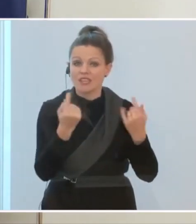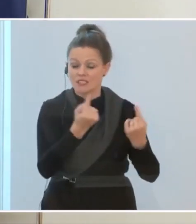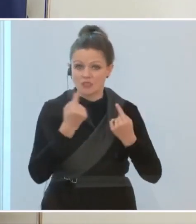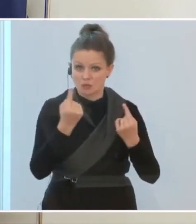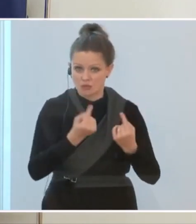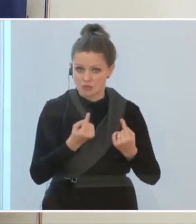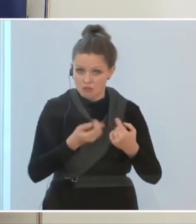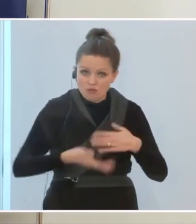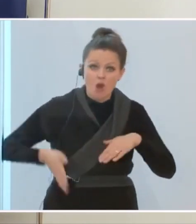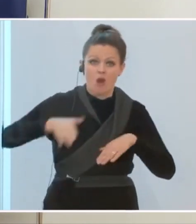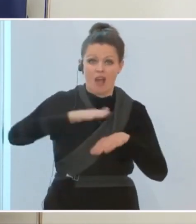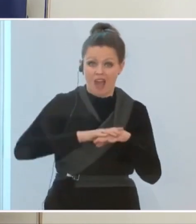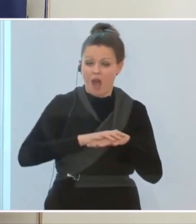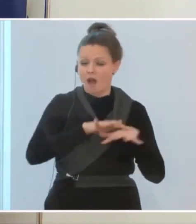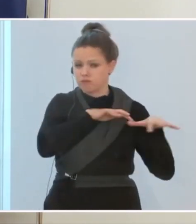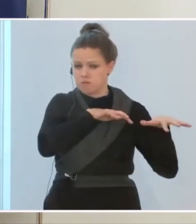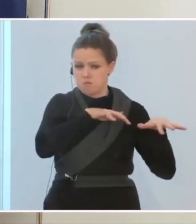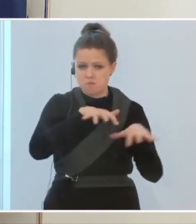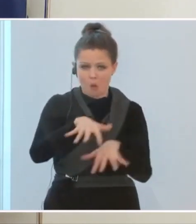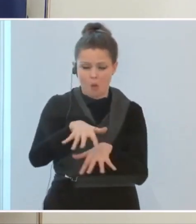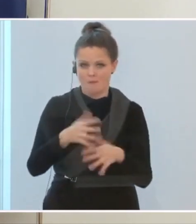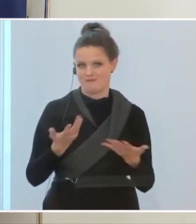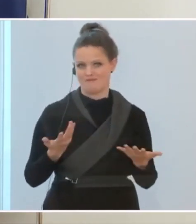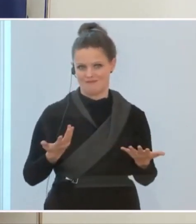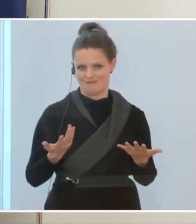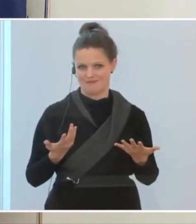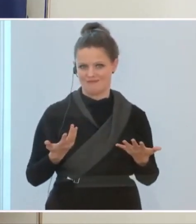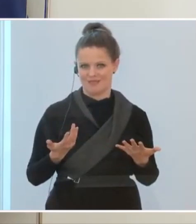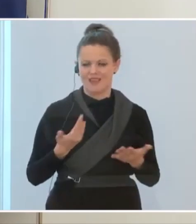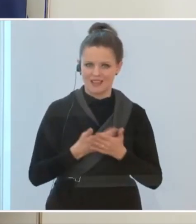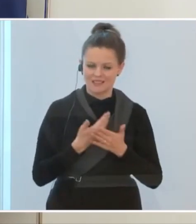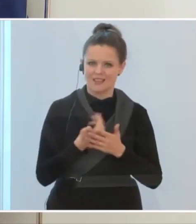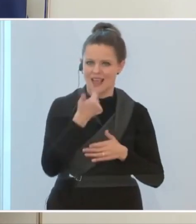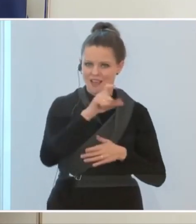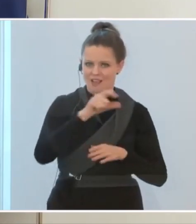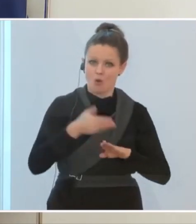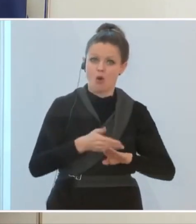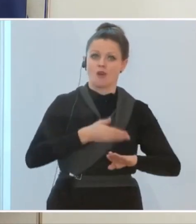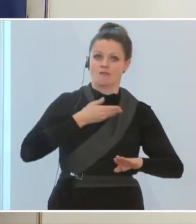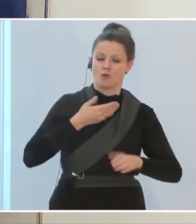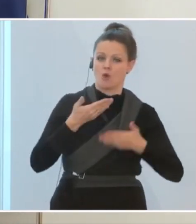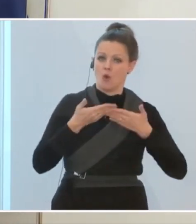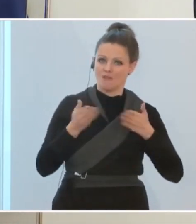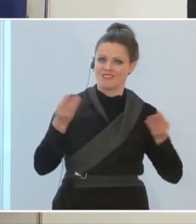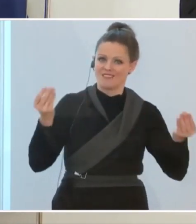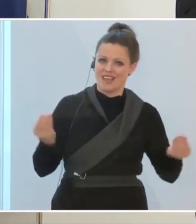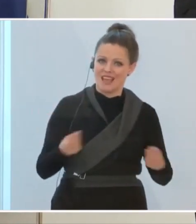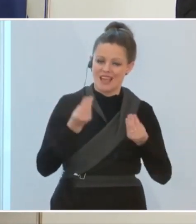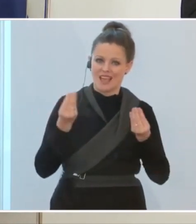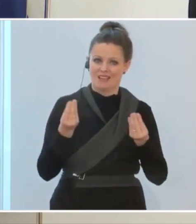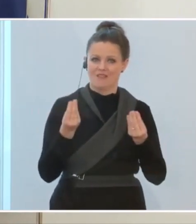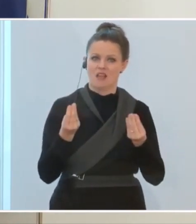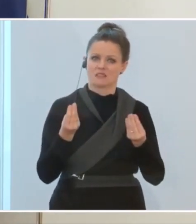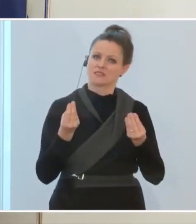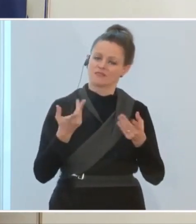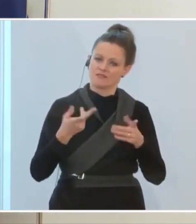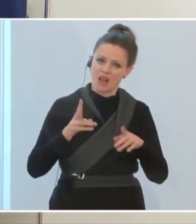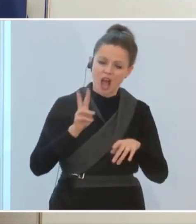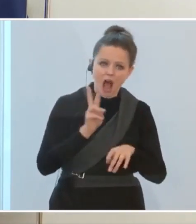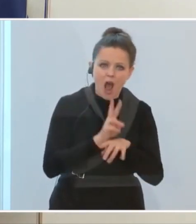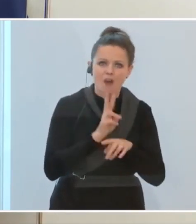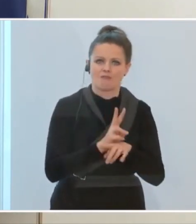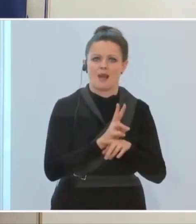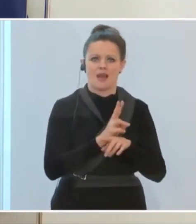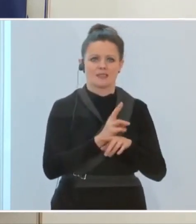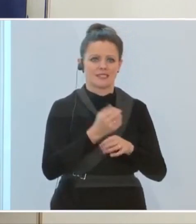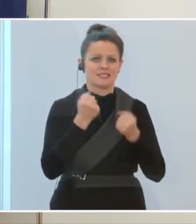vielleicht noch mehr los und noch mehr Gedränge, als wenn man eine Woche früher aufsperrt und versucht, strenge Sicherheitsstandards Rücksicht